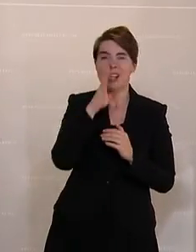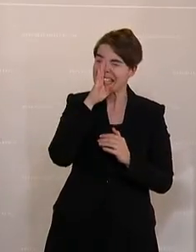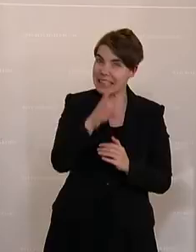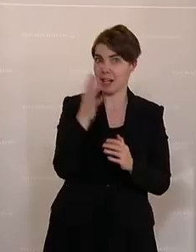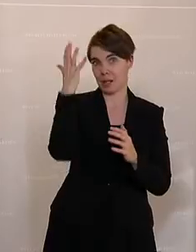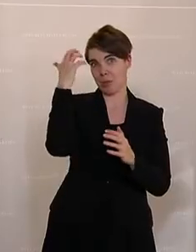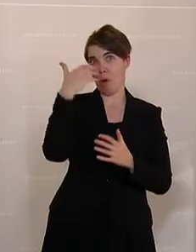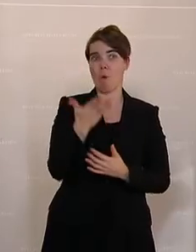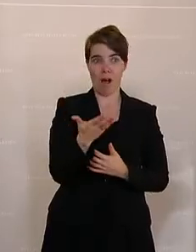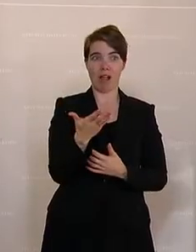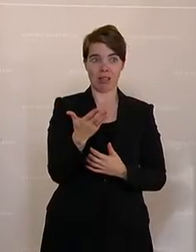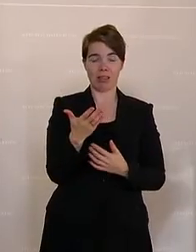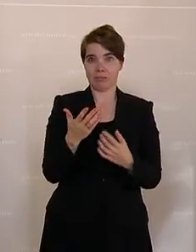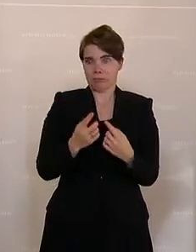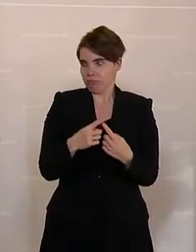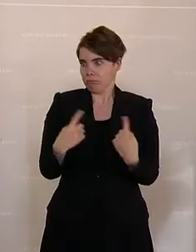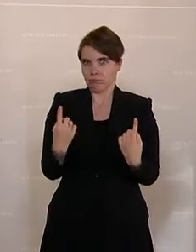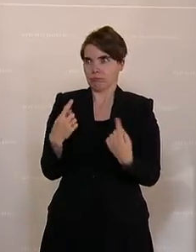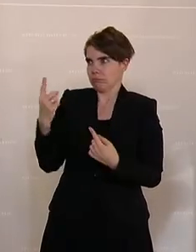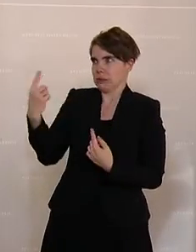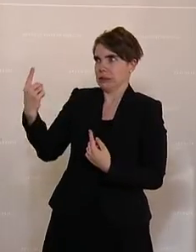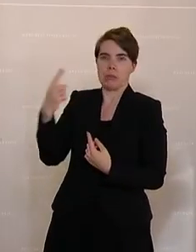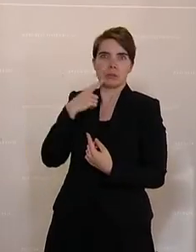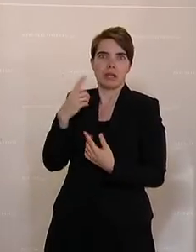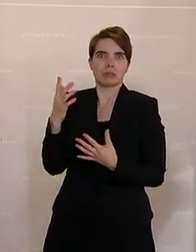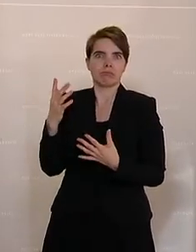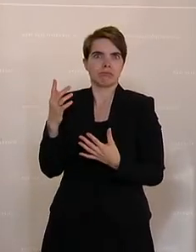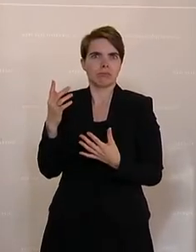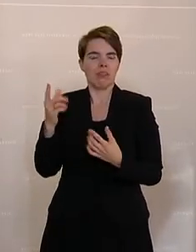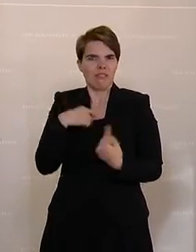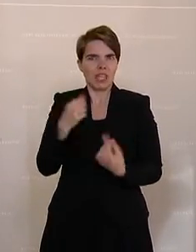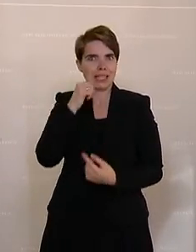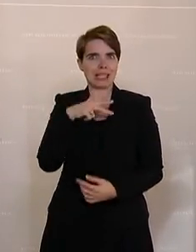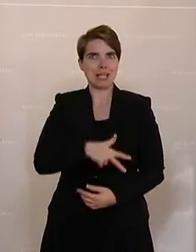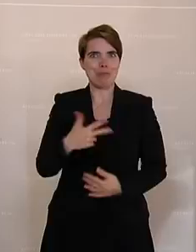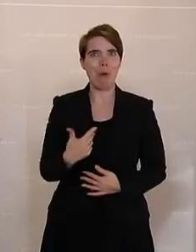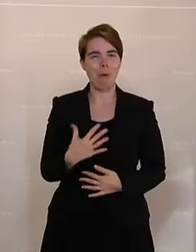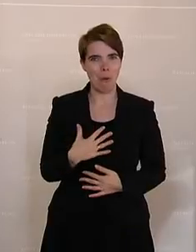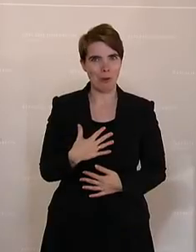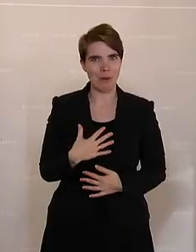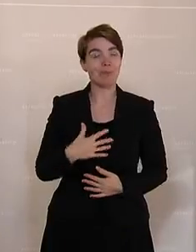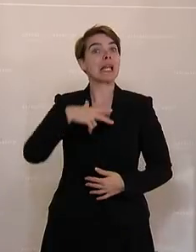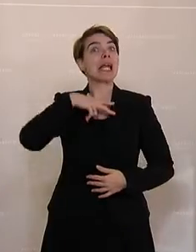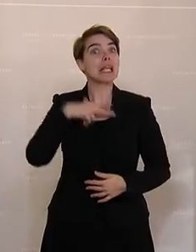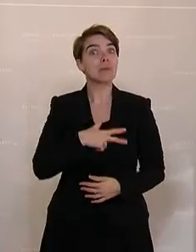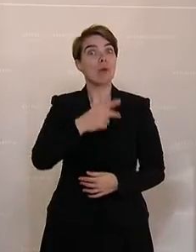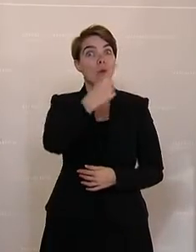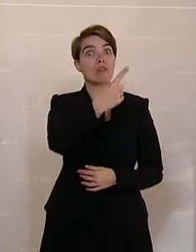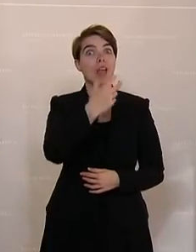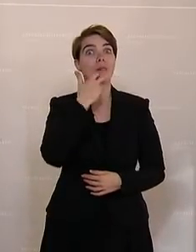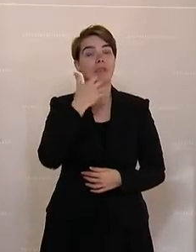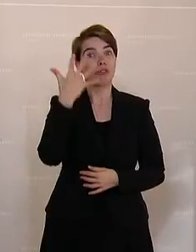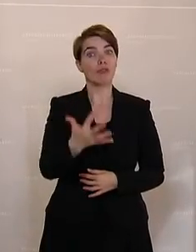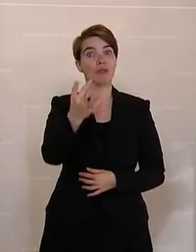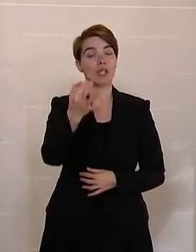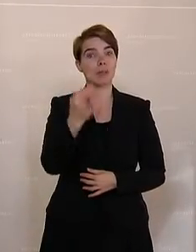sind ja, und nicht ein Bruchteil, wie du gesagt hast, wir sind ja nicht die SPÖ. Die SPÖ will nämlich 50 Prozent